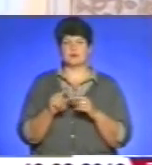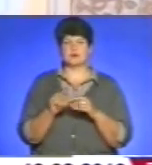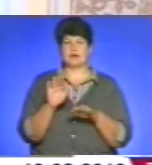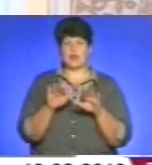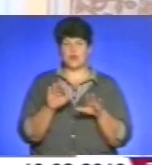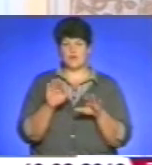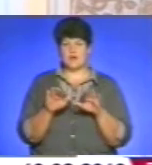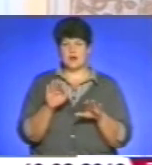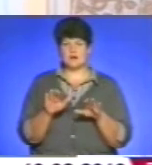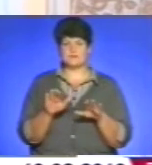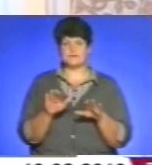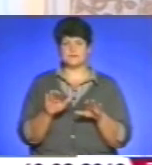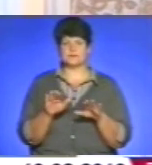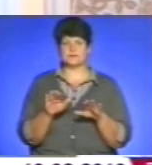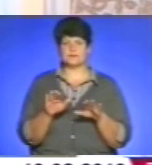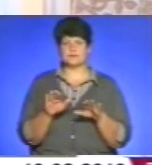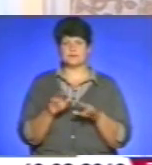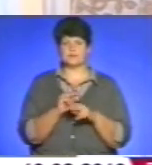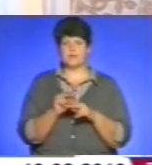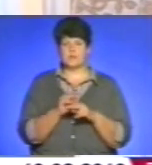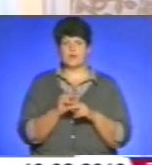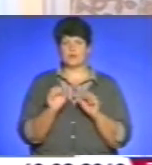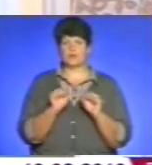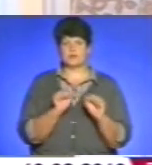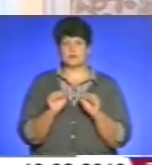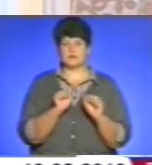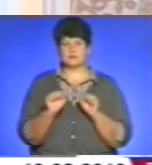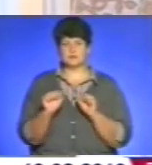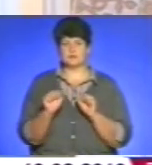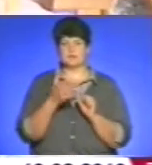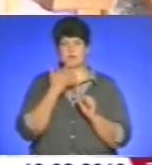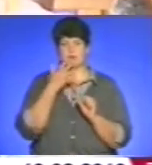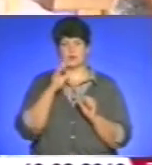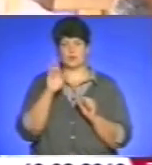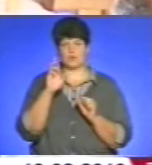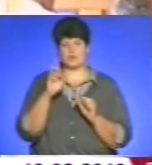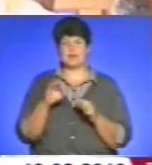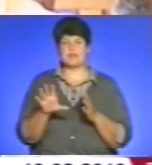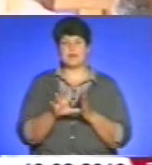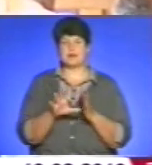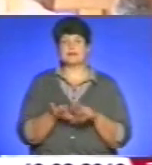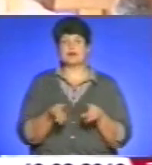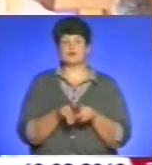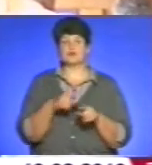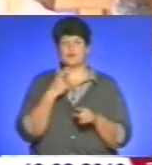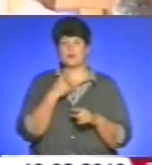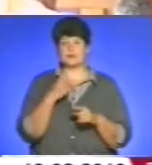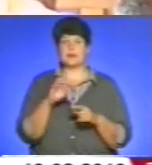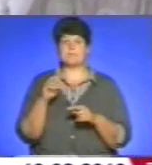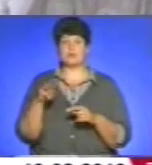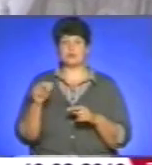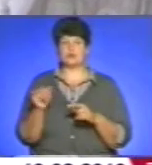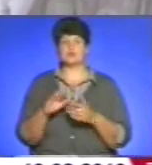а також з управлінням з диспетчерського пункту теплокомуненерго. На нараді також говорили про епідеміологічну